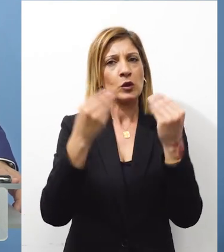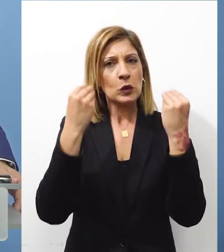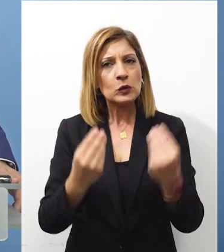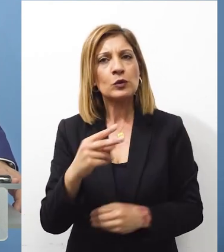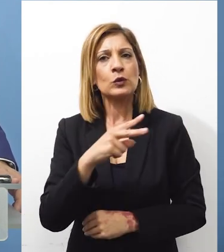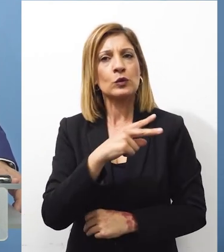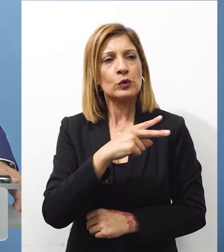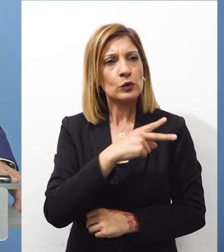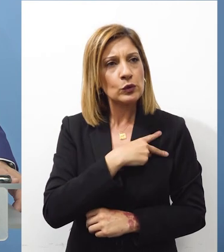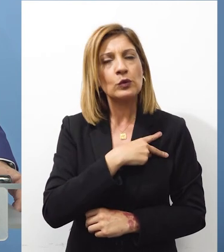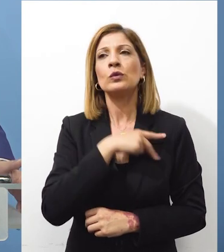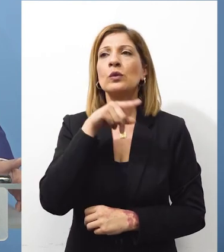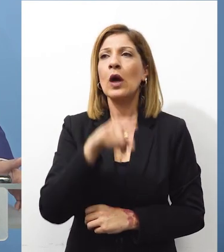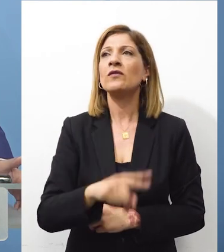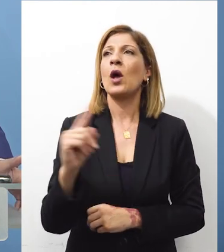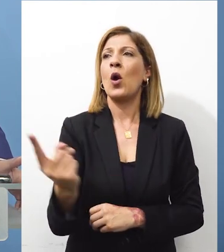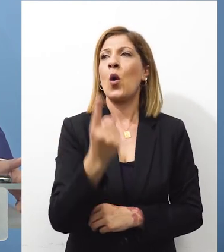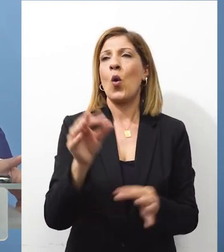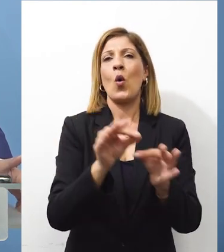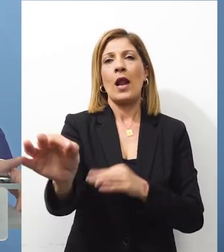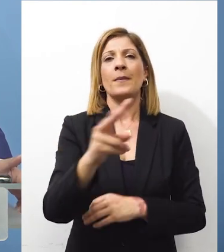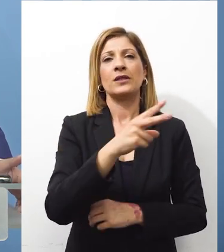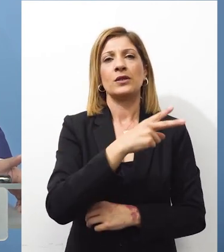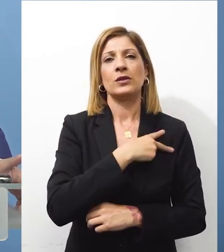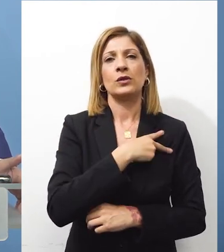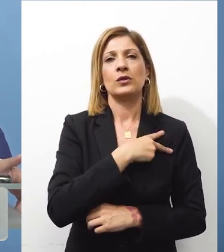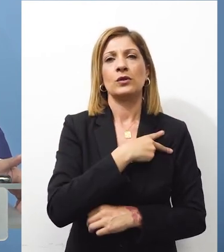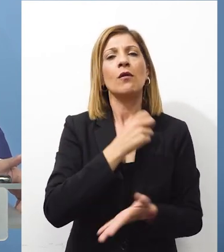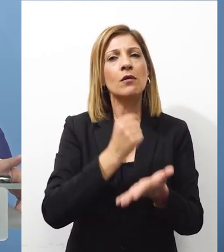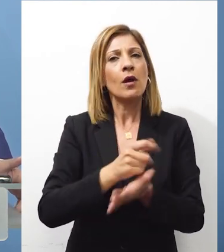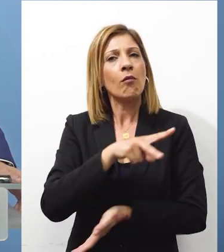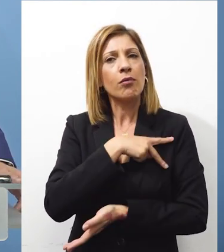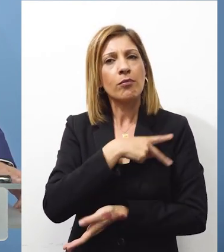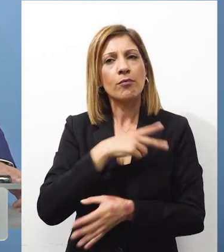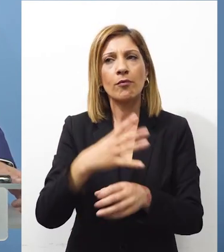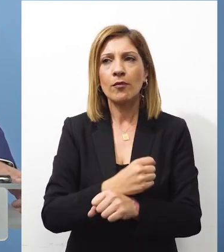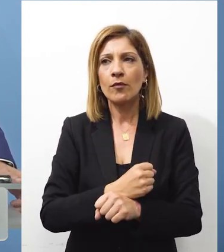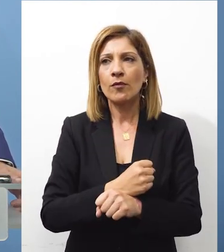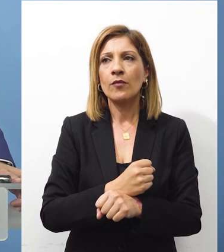αντιμετώπισης Ακριβώς γιατί έχουν ληφθεί όλα τα μέτρα Ως προς την εσωτερική πτυχή του μεταναστευτικού